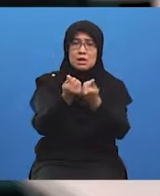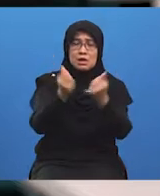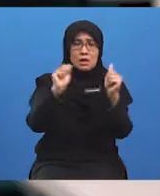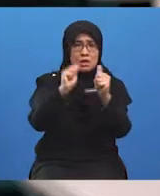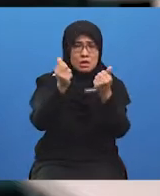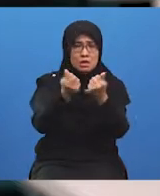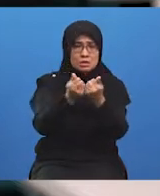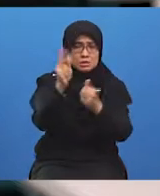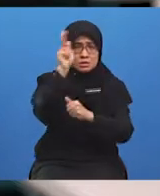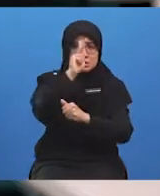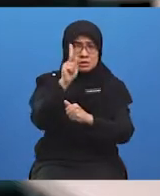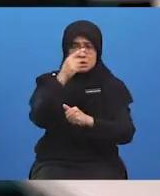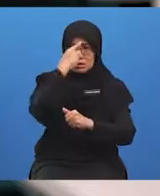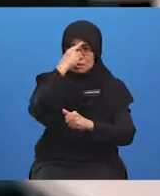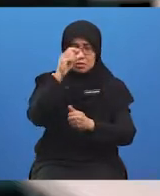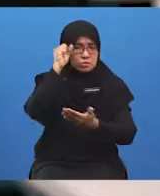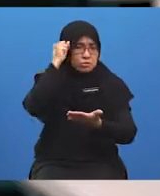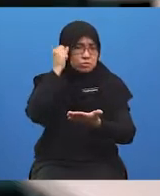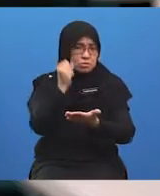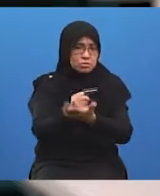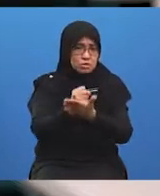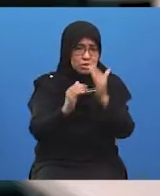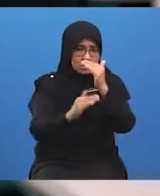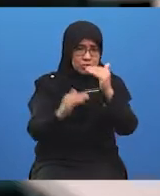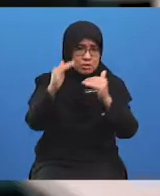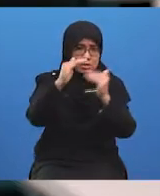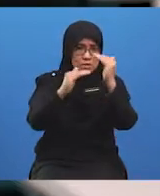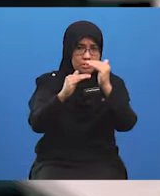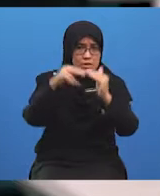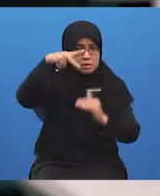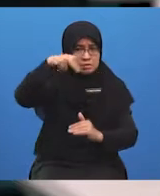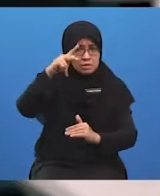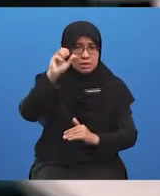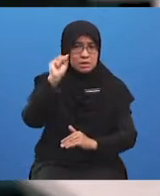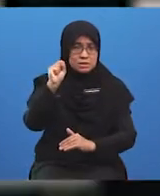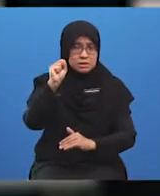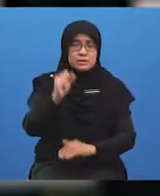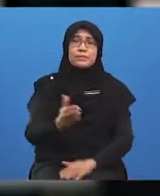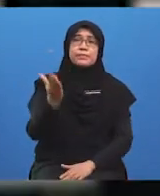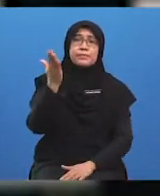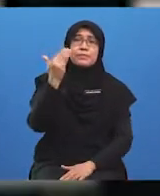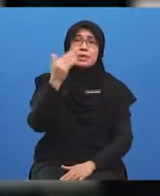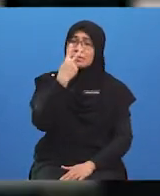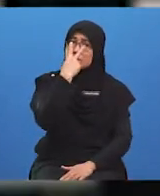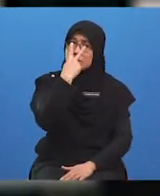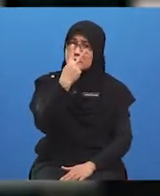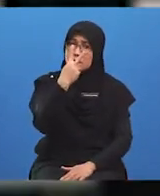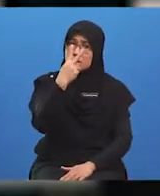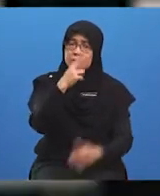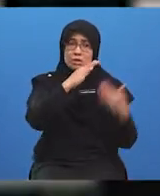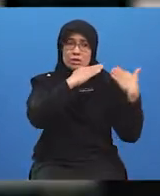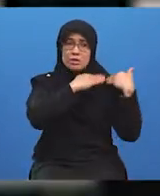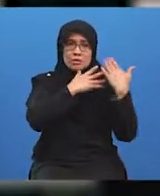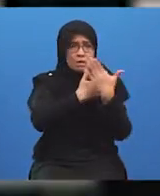pertumbuhan dan pembangunan PKS. Mari kita lihat peranan kerajaan dalam